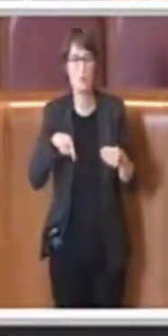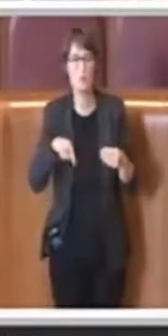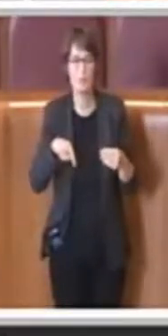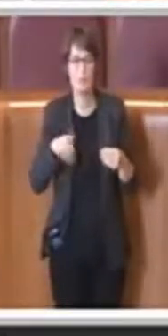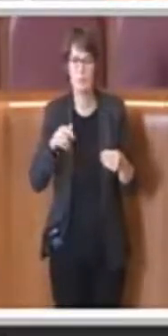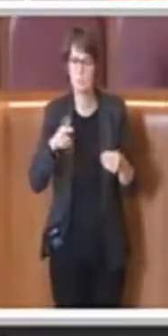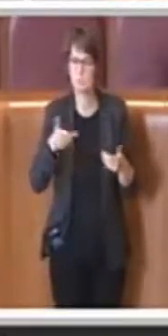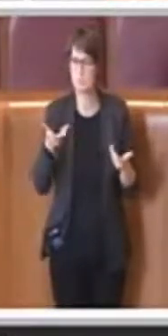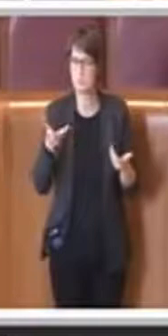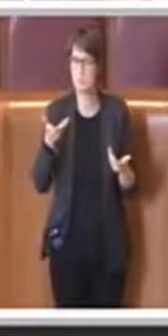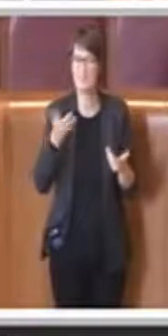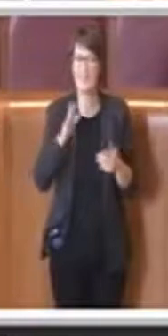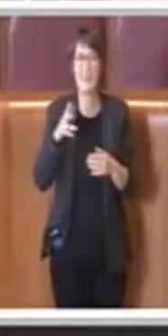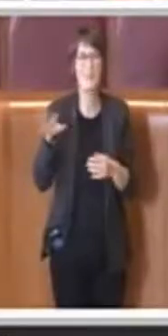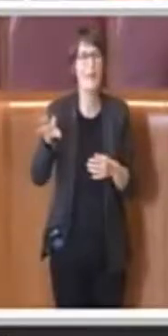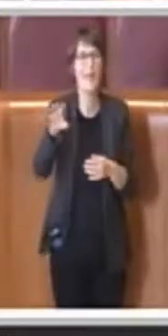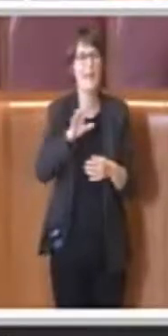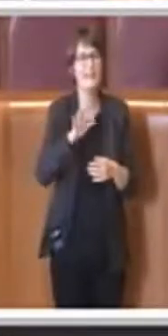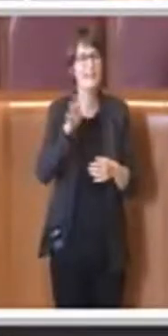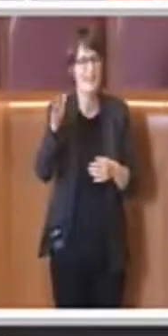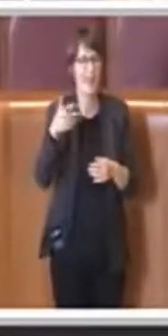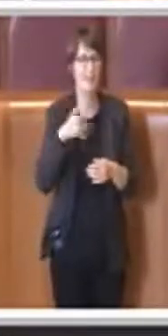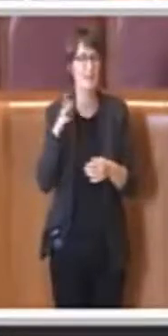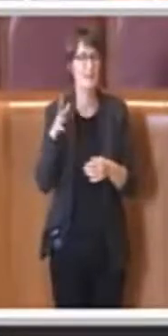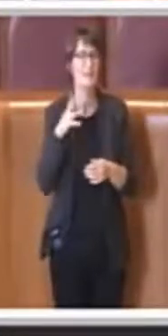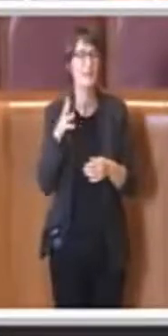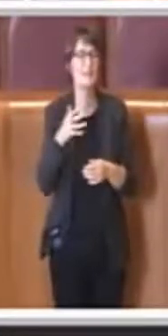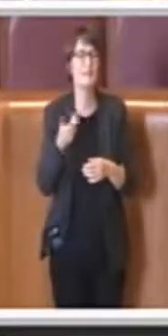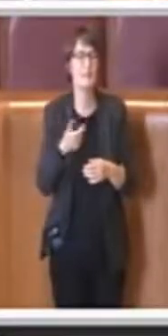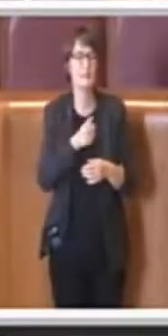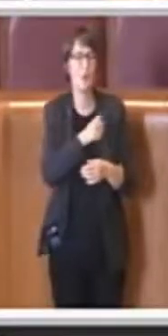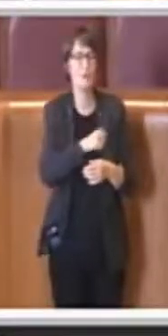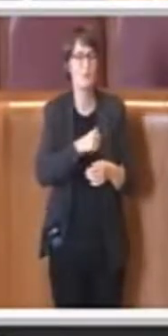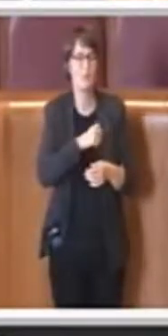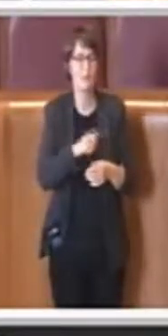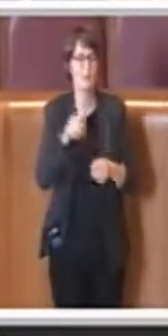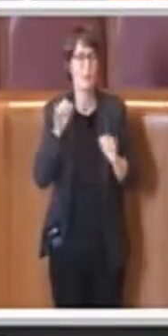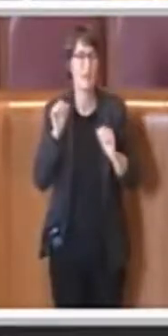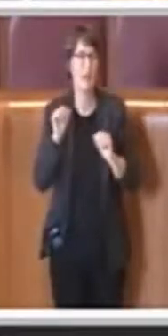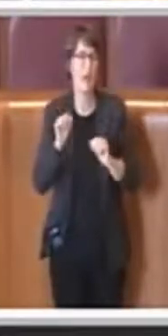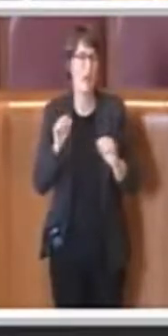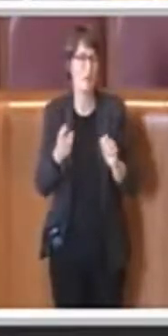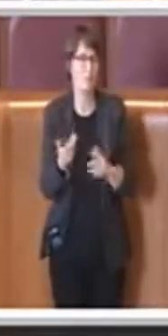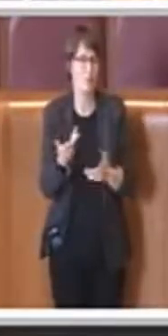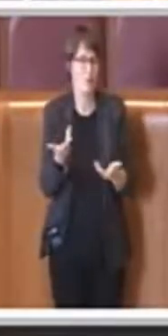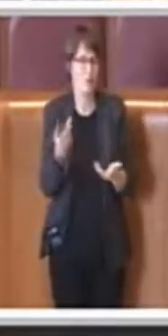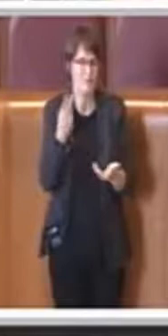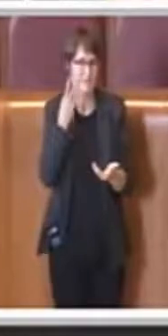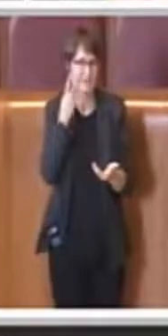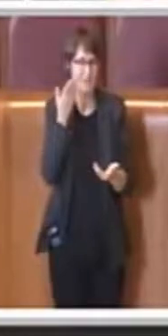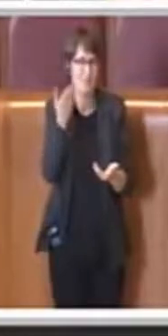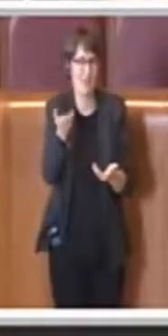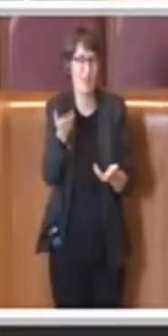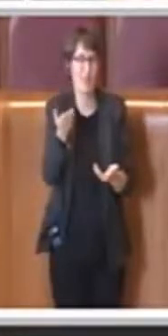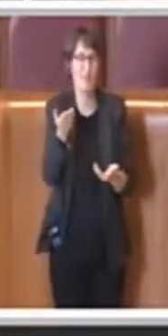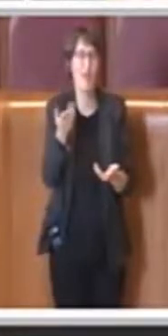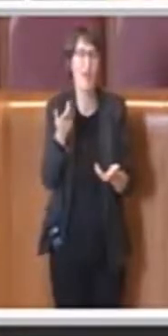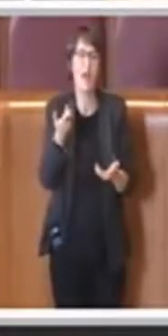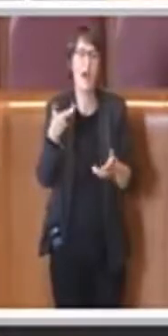paesi dove vengono utilizzati come la Svizzera, soltanto con la prassi e soltanto con il buon uso che se ne